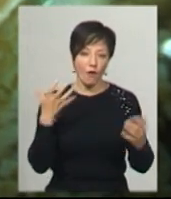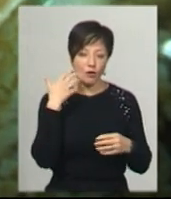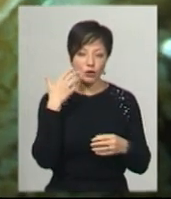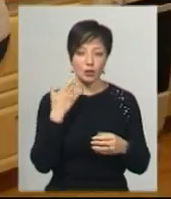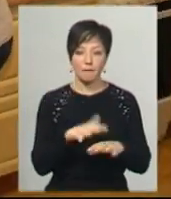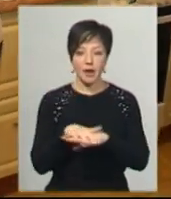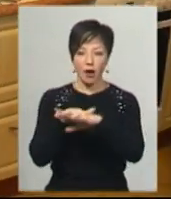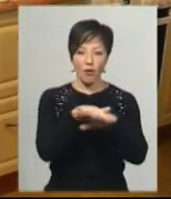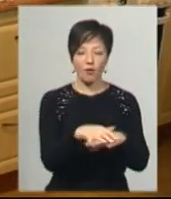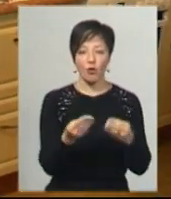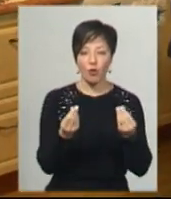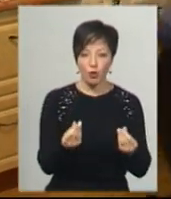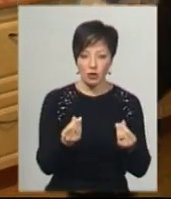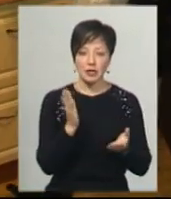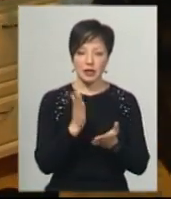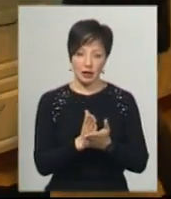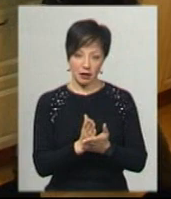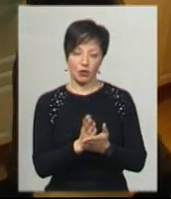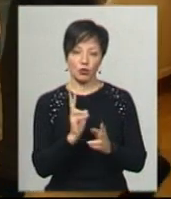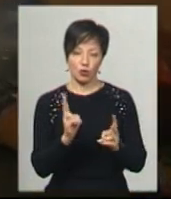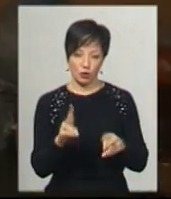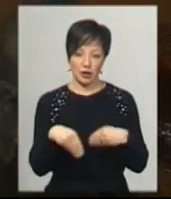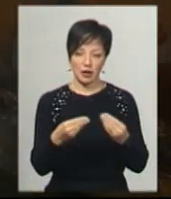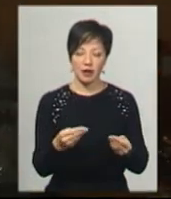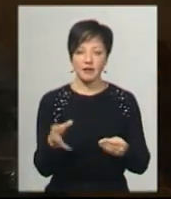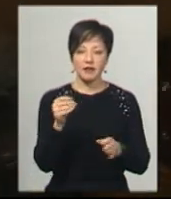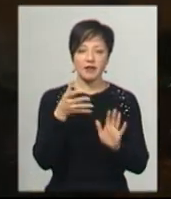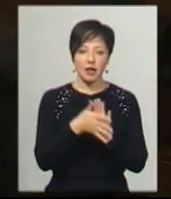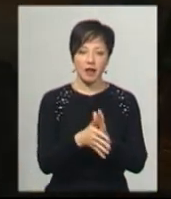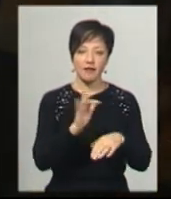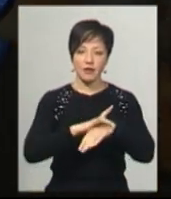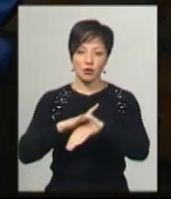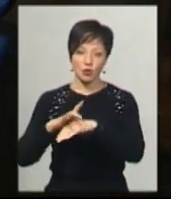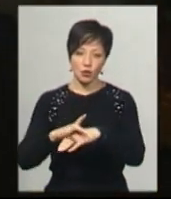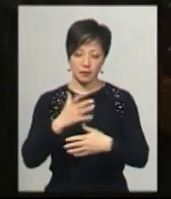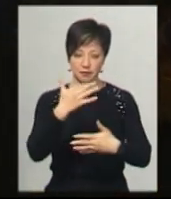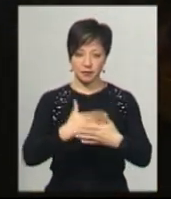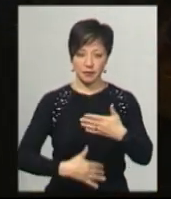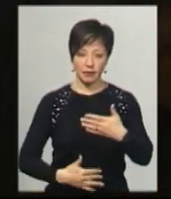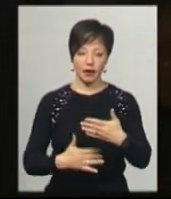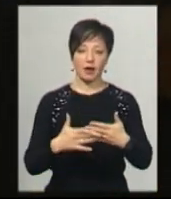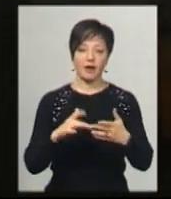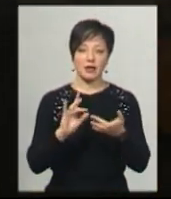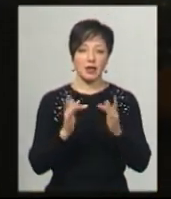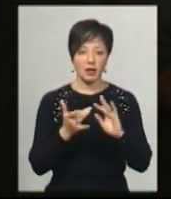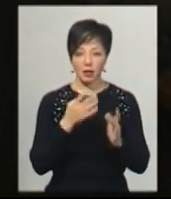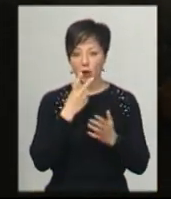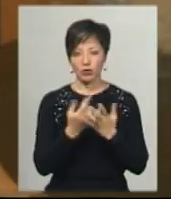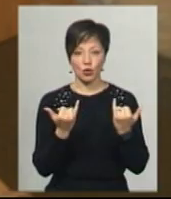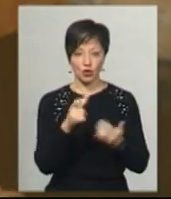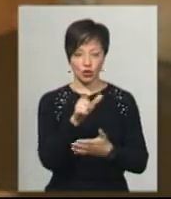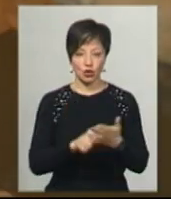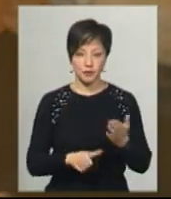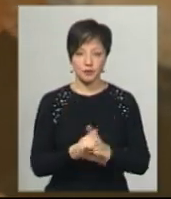кошти для харчування недужих і самотніх, каже волонтерка, та додає, всі витрати фіксує, викладає на своїй сторінці в соцмережах та показує сьогоднішній чек.